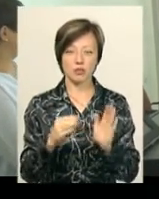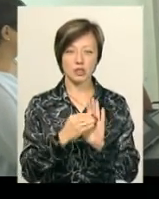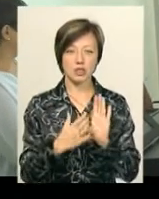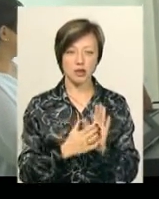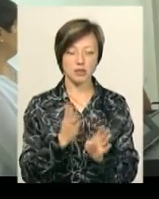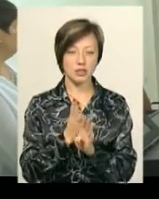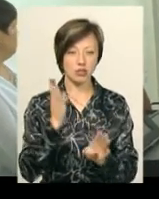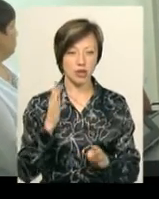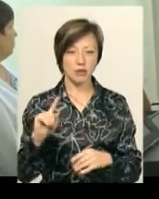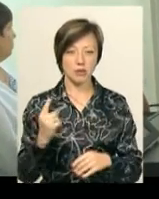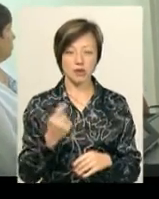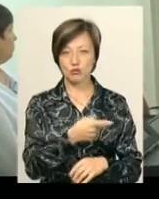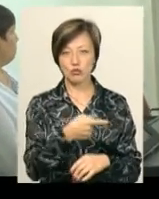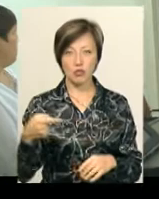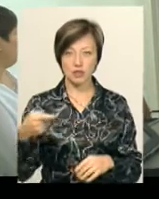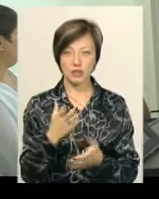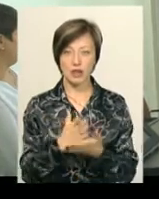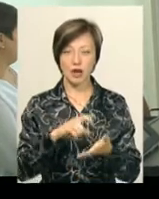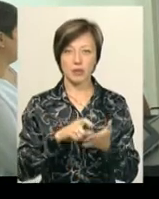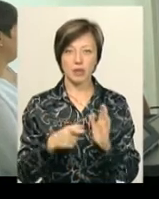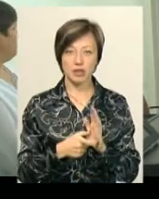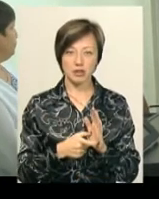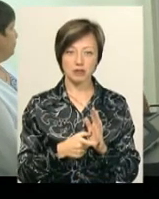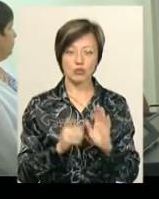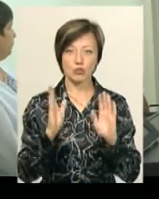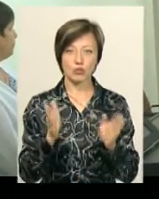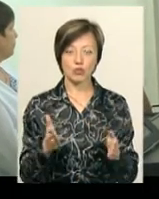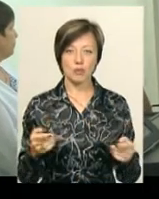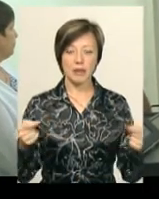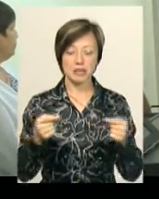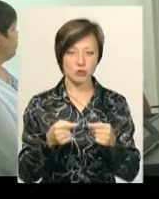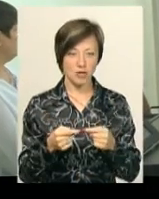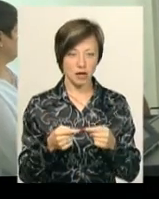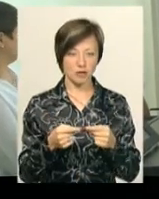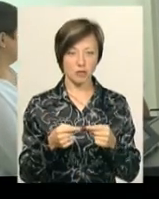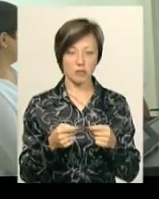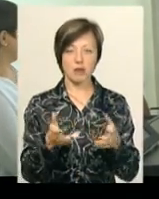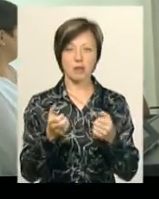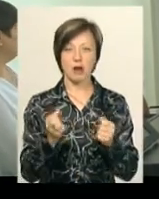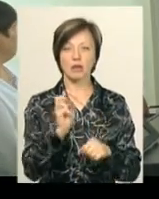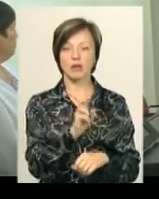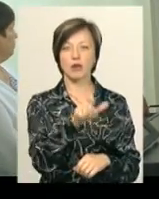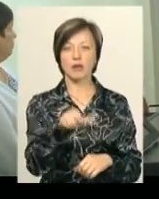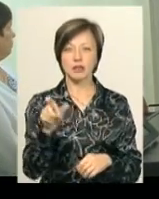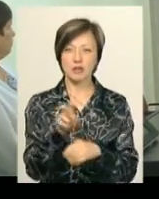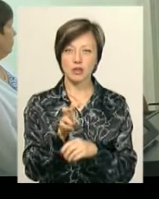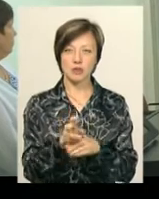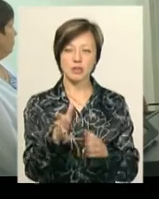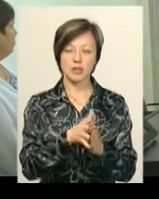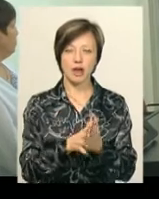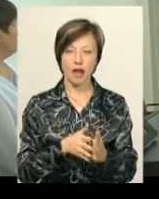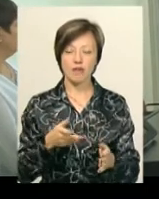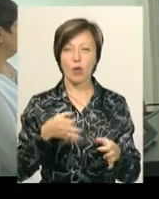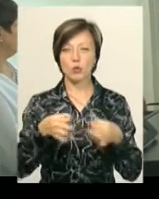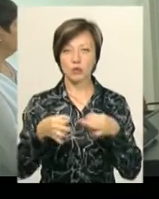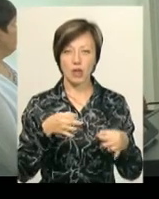на чергу. На першому поверхі в нас є кабінети, які будуть безпосередньо приймати відвідувачів, приймати заяву, надавати